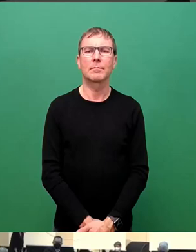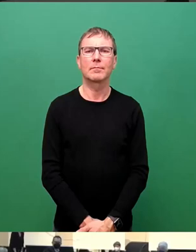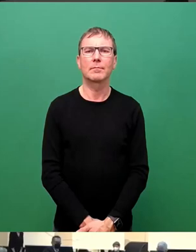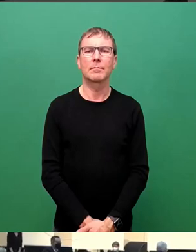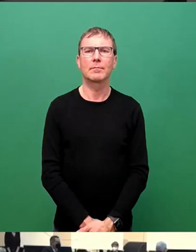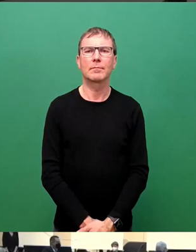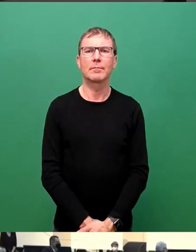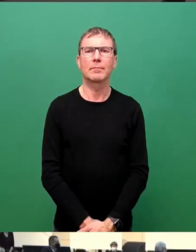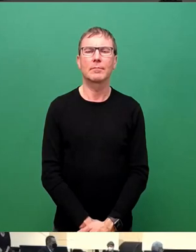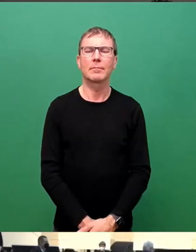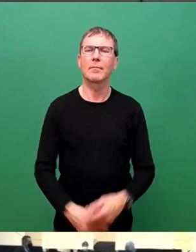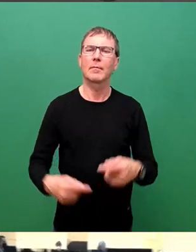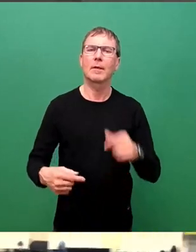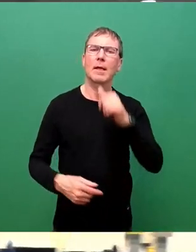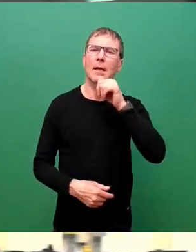Gegenstimmen?